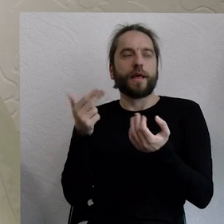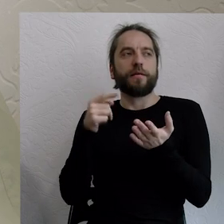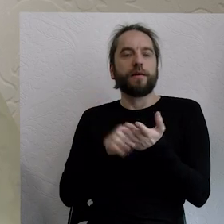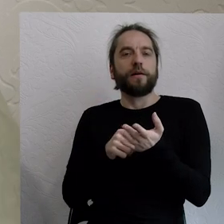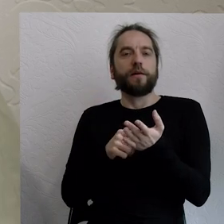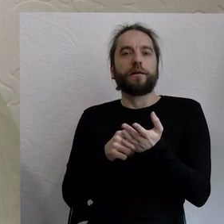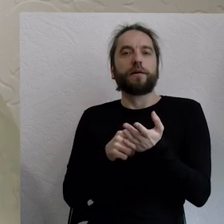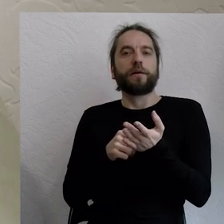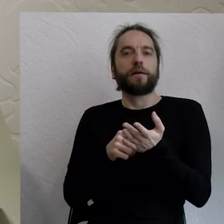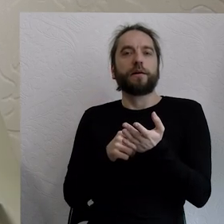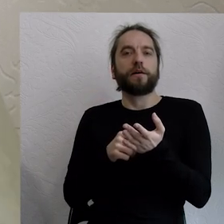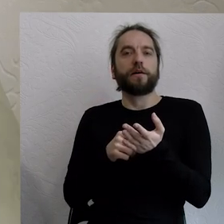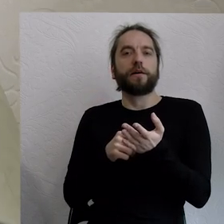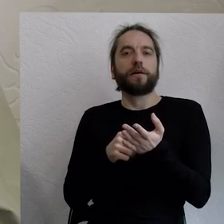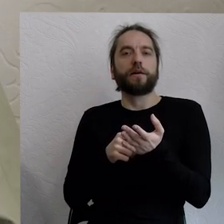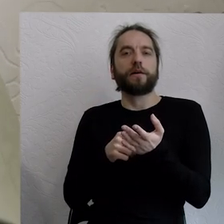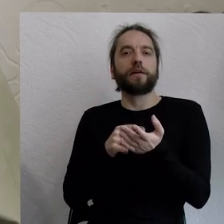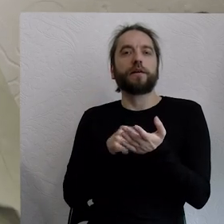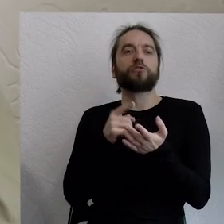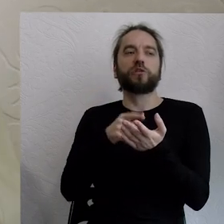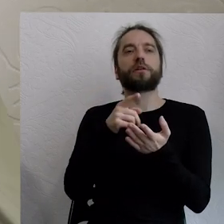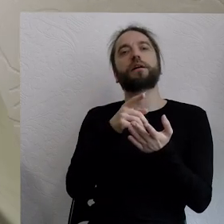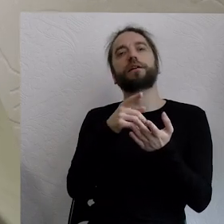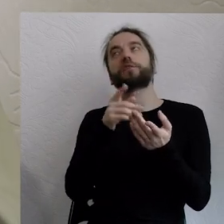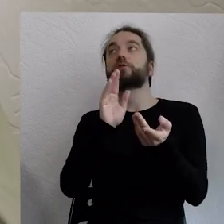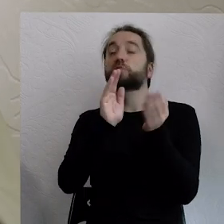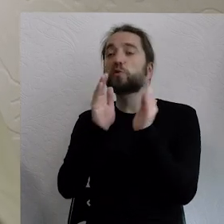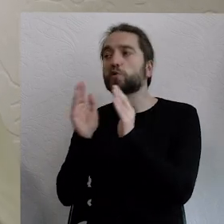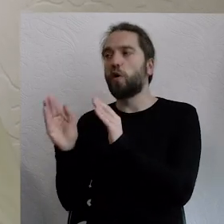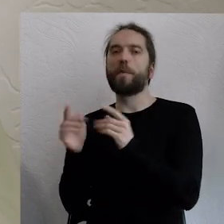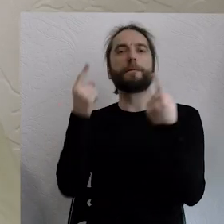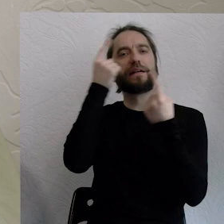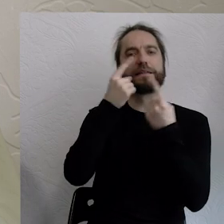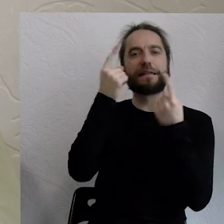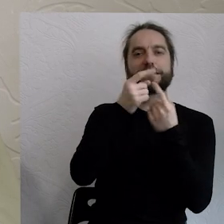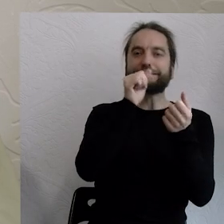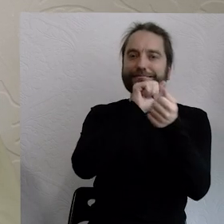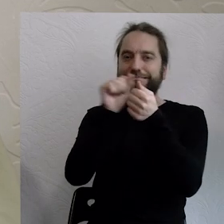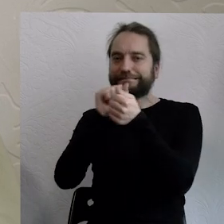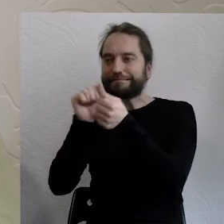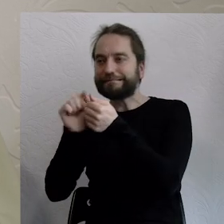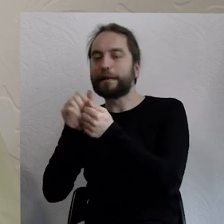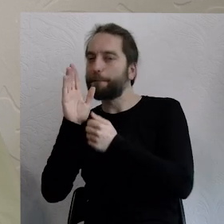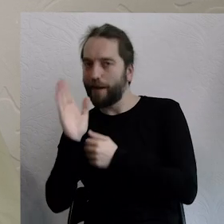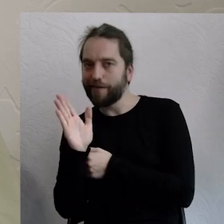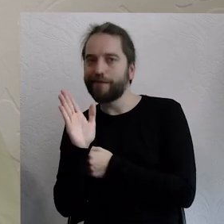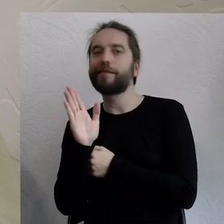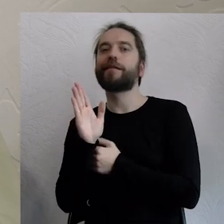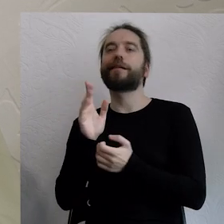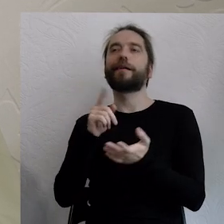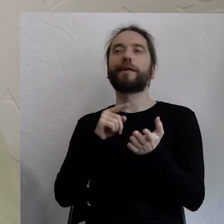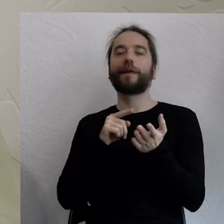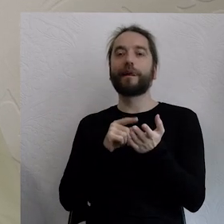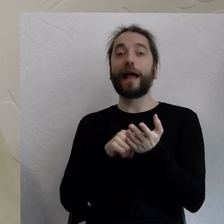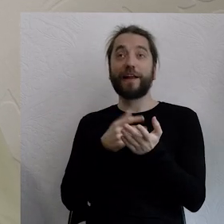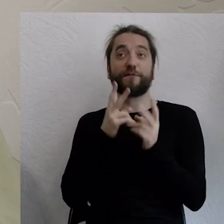zakłada to, że one będą w równy sposób mogły się ze sobą ścierać, no ale też tworzyć nowe rozwiązania. I właśnie